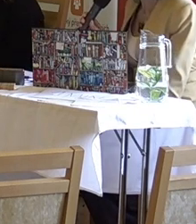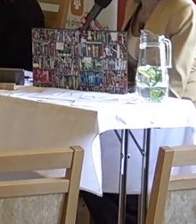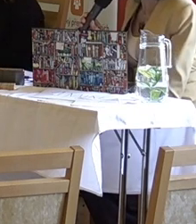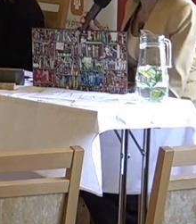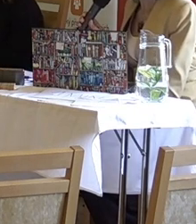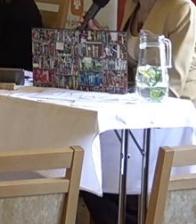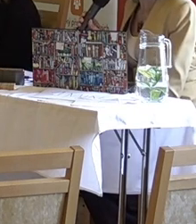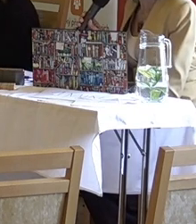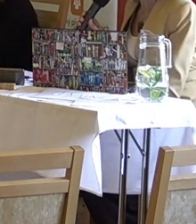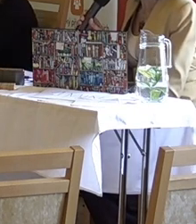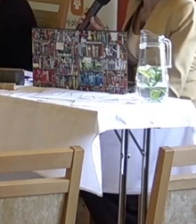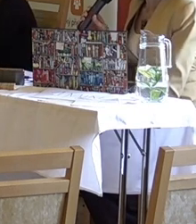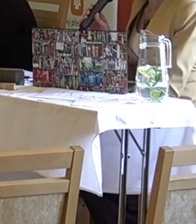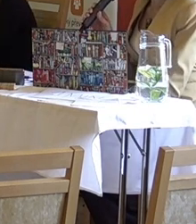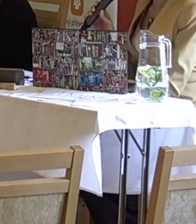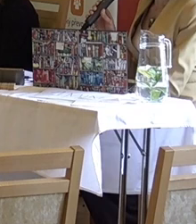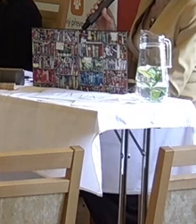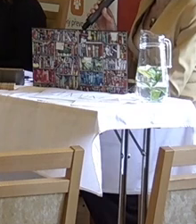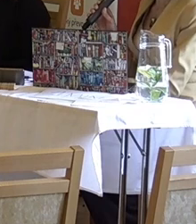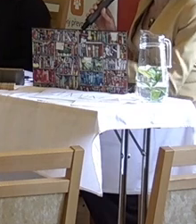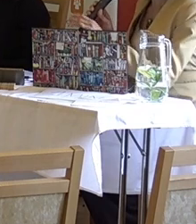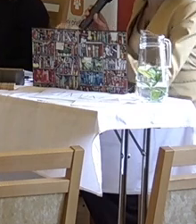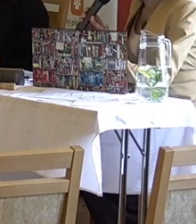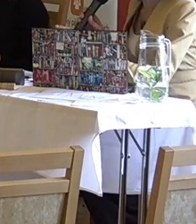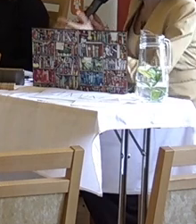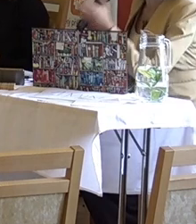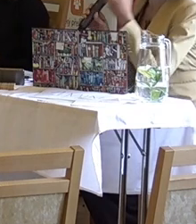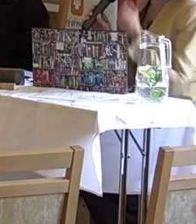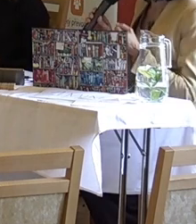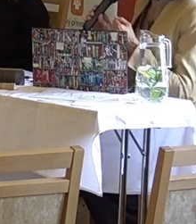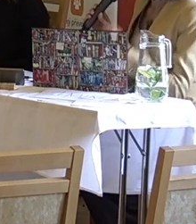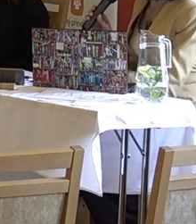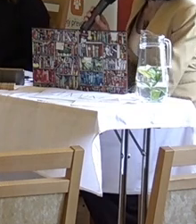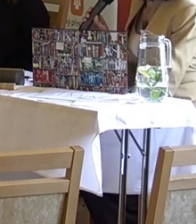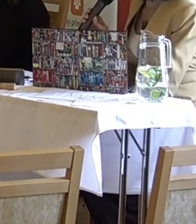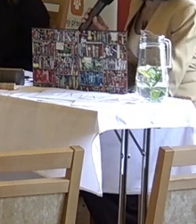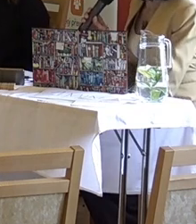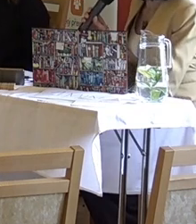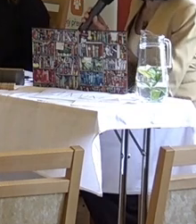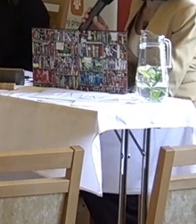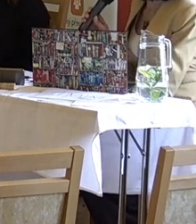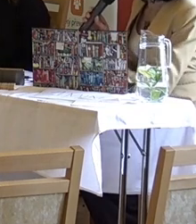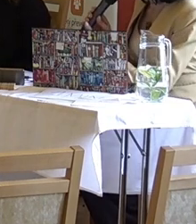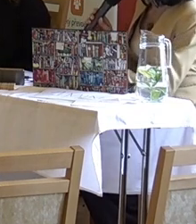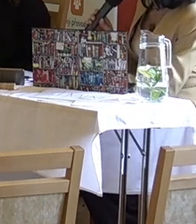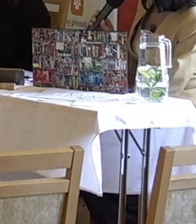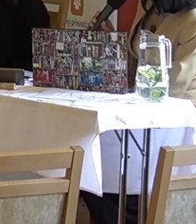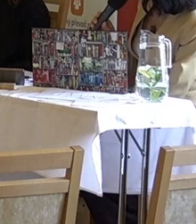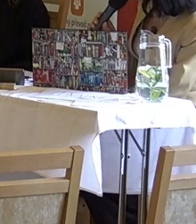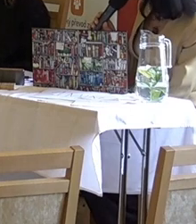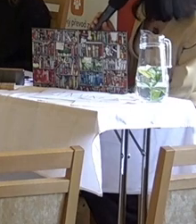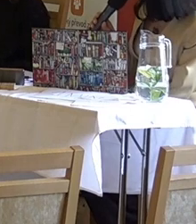paní doktorka Patinová, možná ty Honzo izpozice budeš chtít nějak okomentovat,